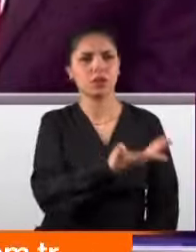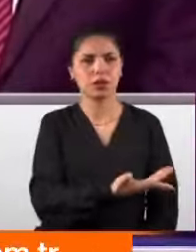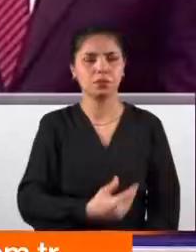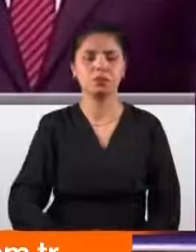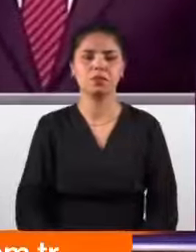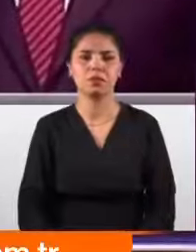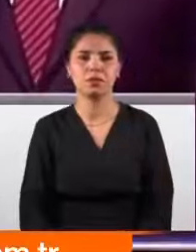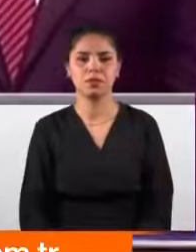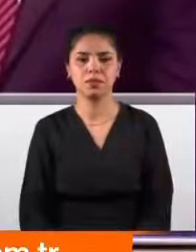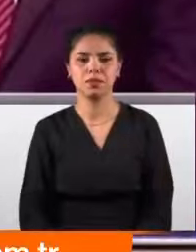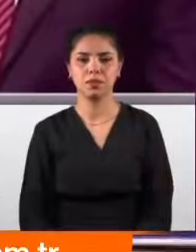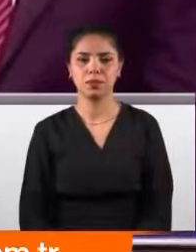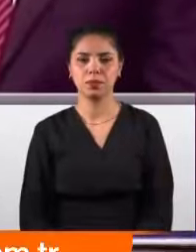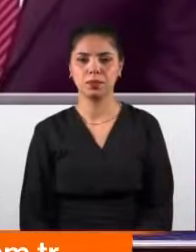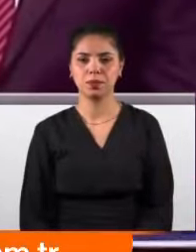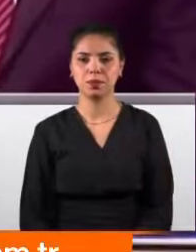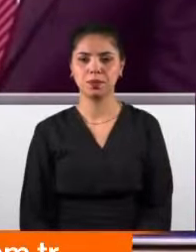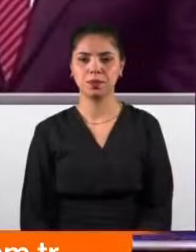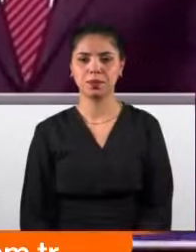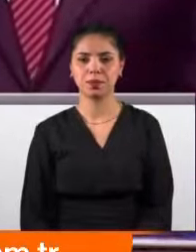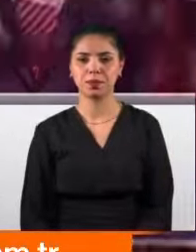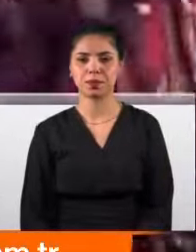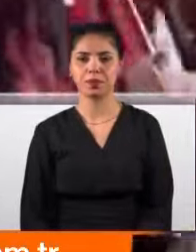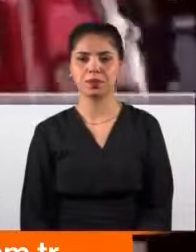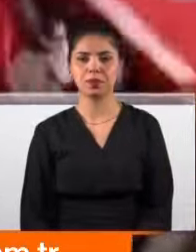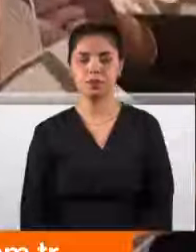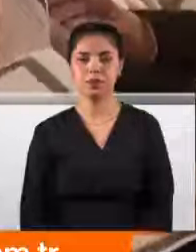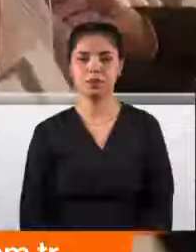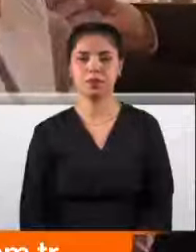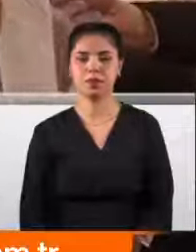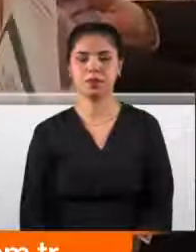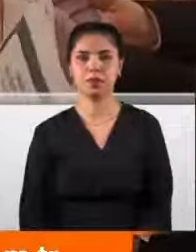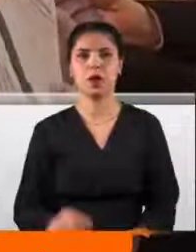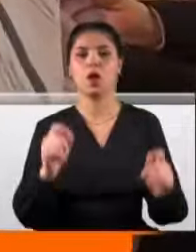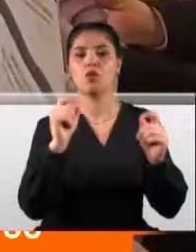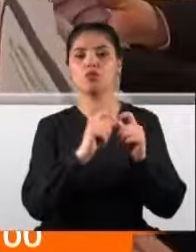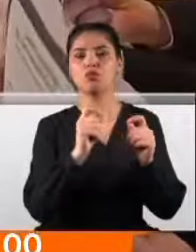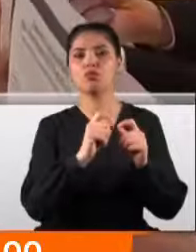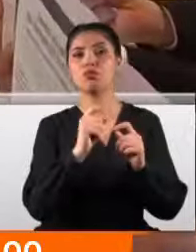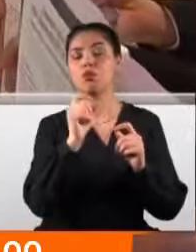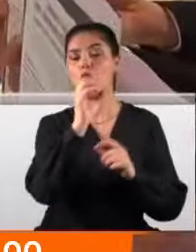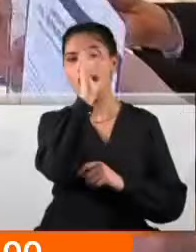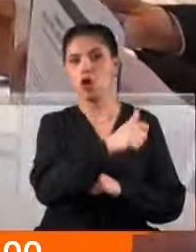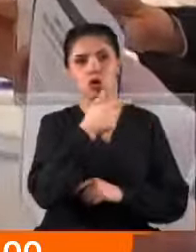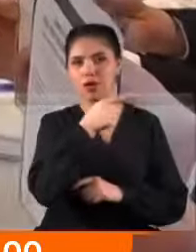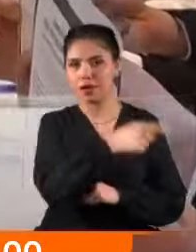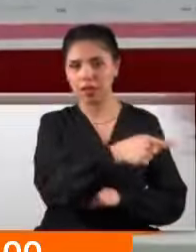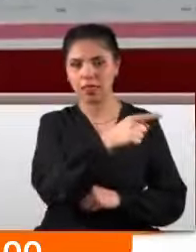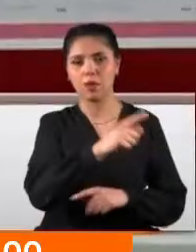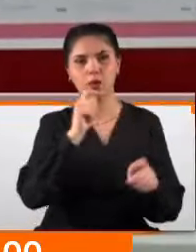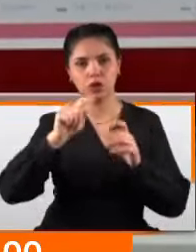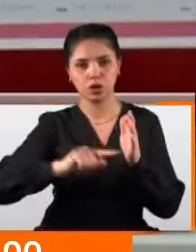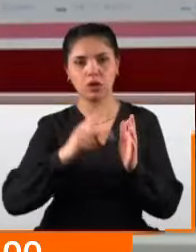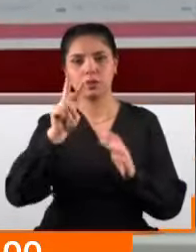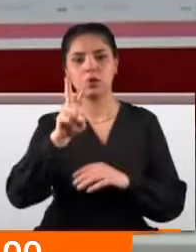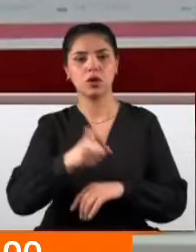tam olarak ardına kadar açacaklarına söz verecekler. Özel Kütahya'da sinyalini verdiği beyannameyi 24